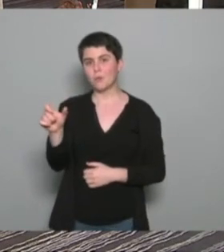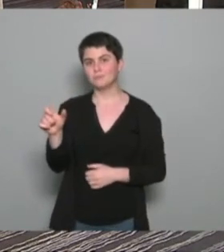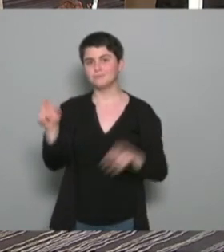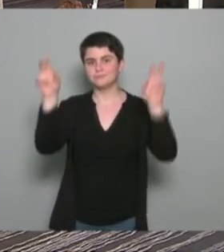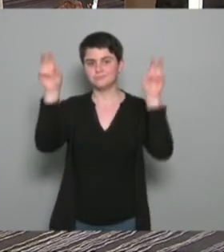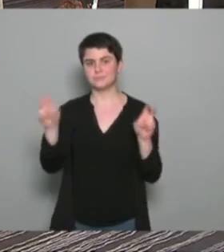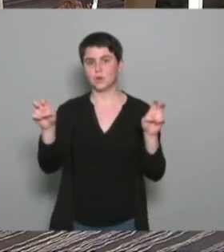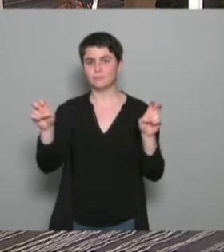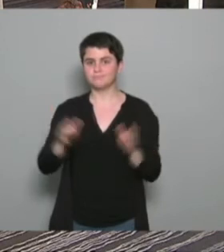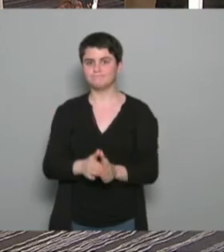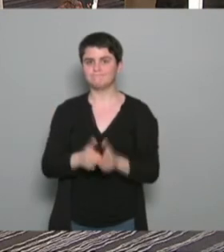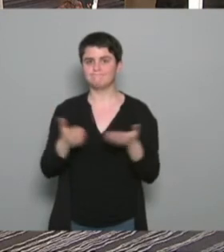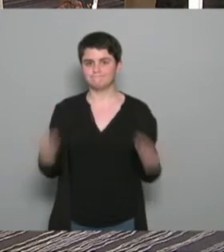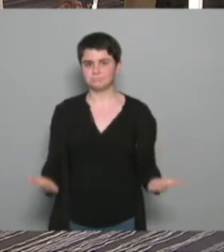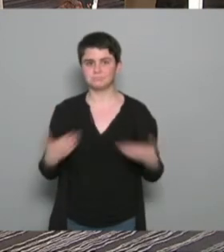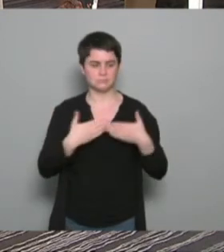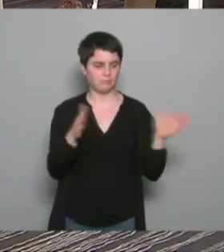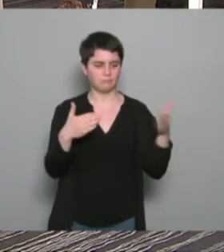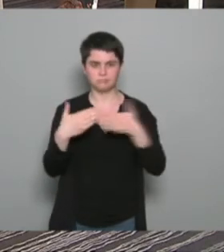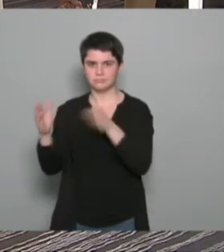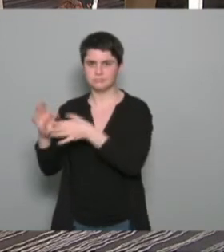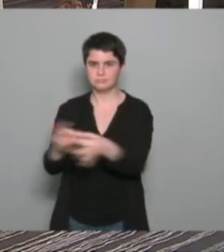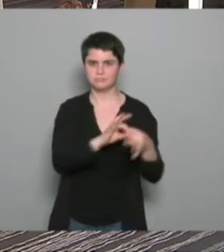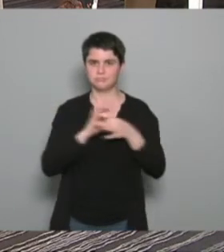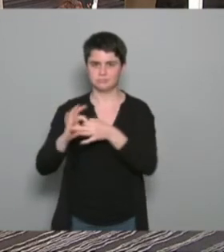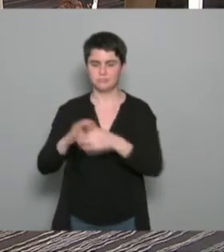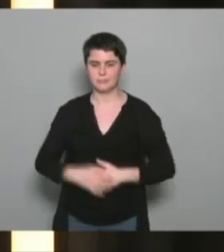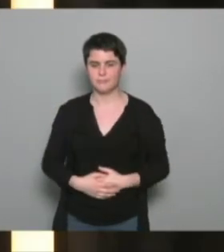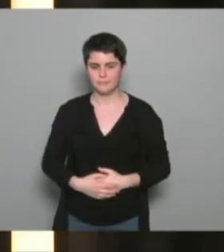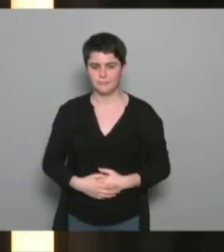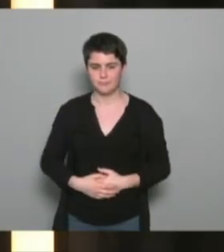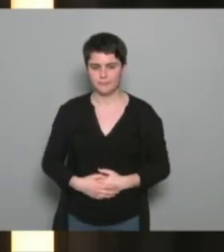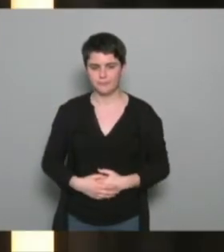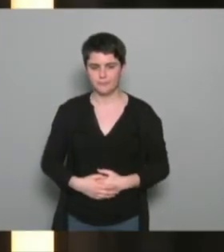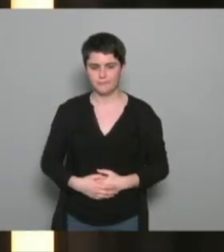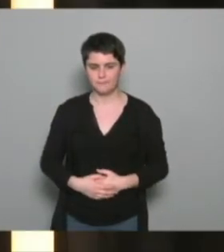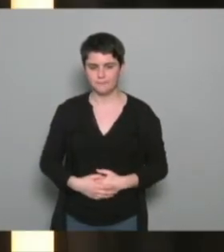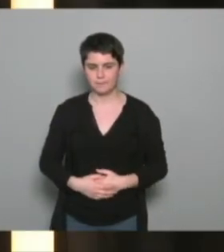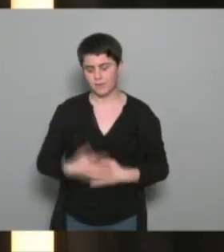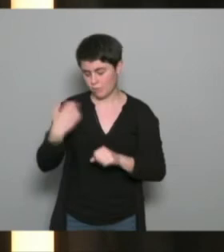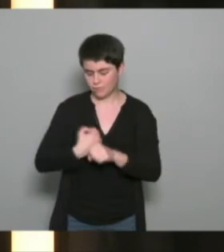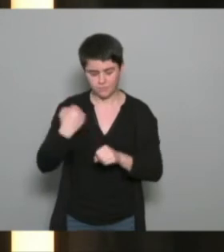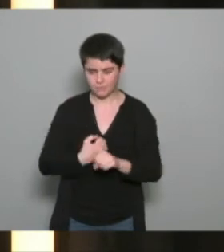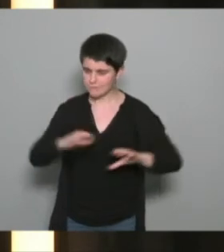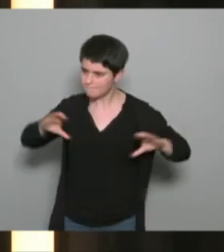déclosonnement et puis comment dire travailler en commun